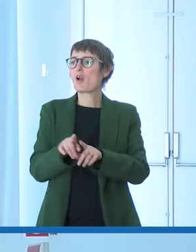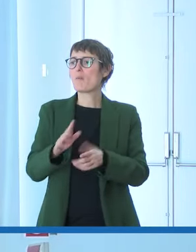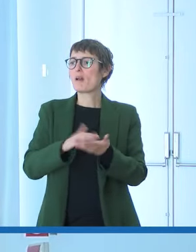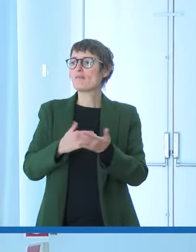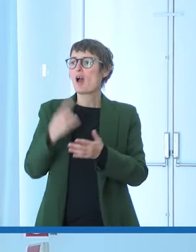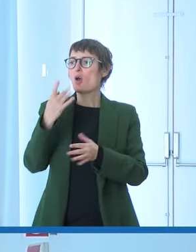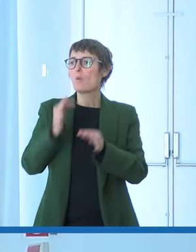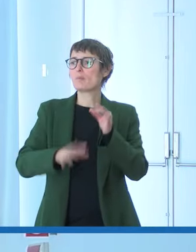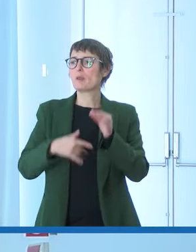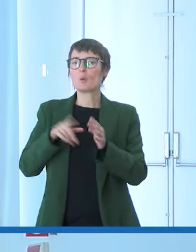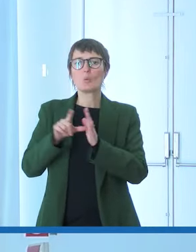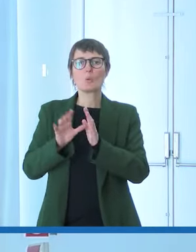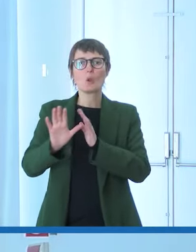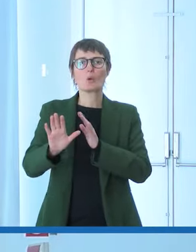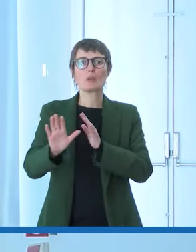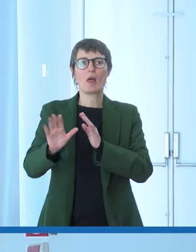lungo potente